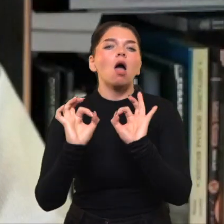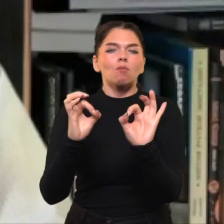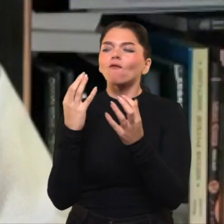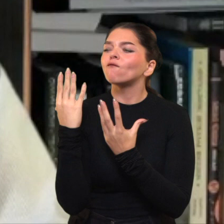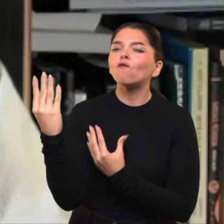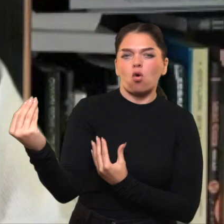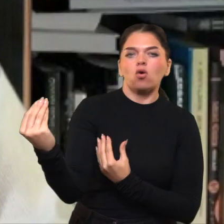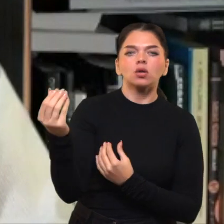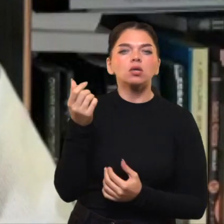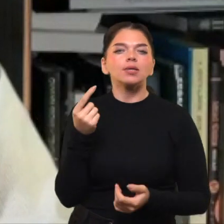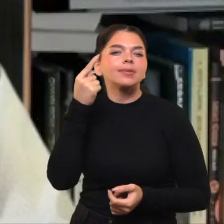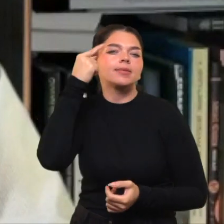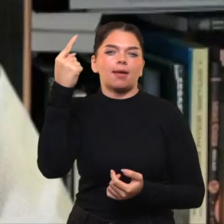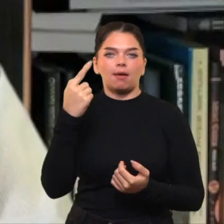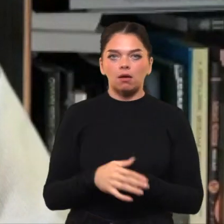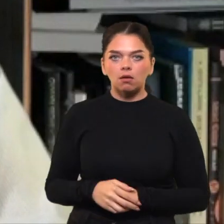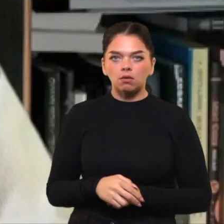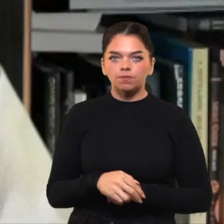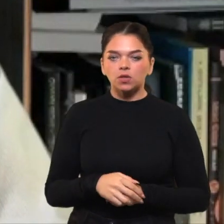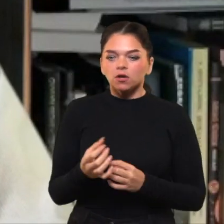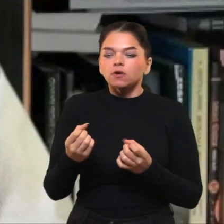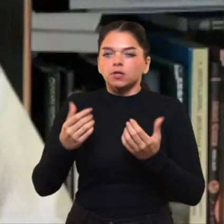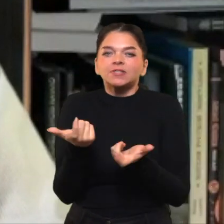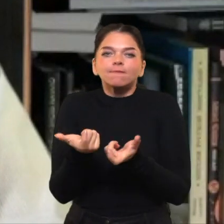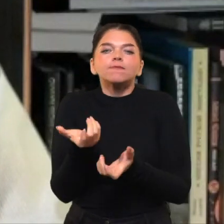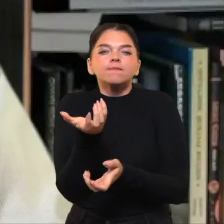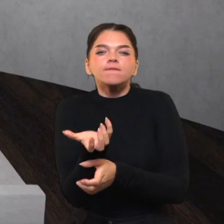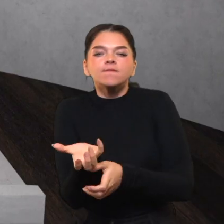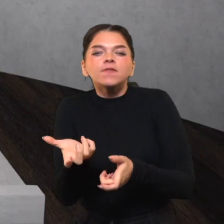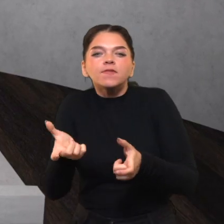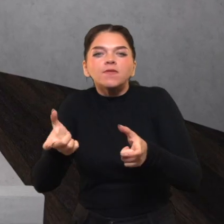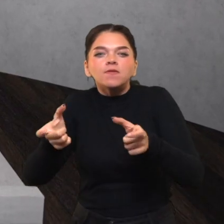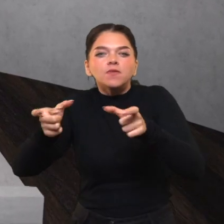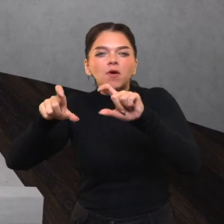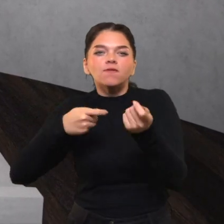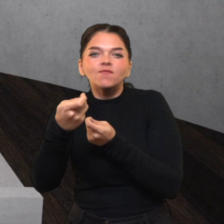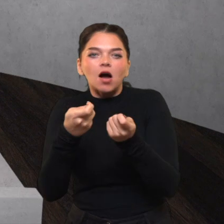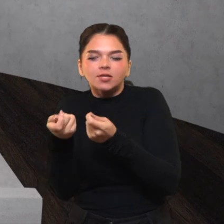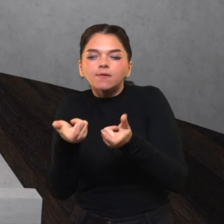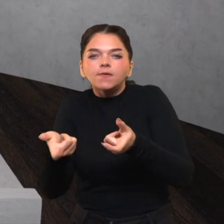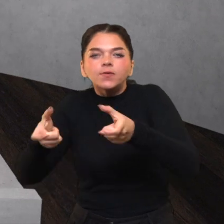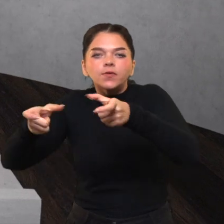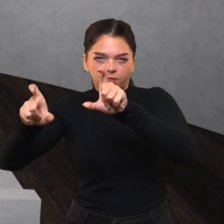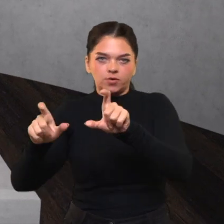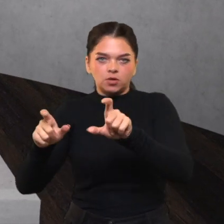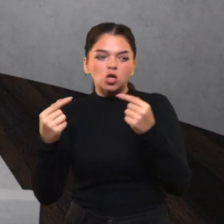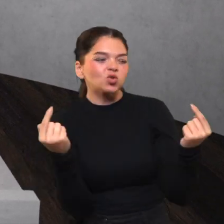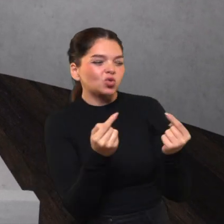Nukreiptos tai vis didesnės valdžios turėjimo. Niekada nežinau jokių kompromisų,